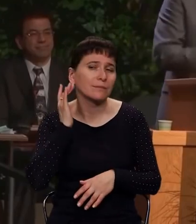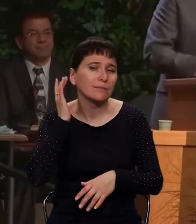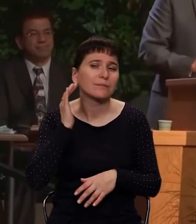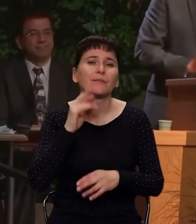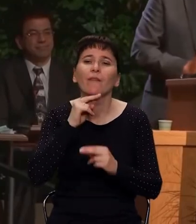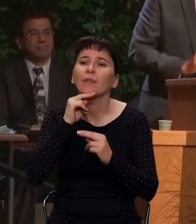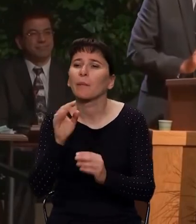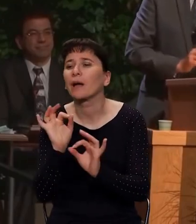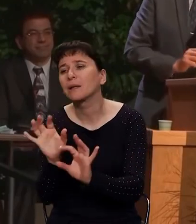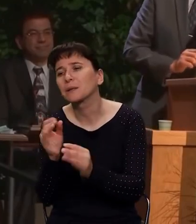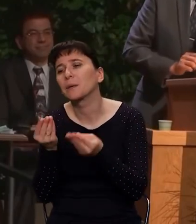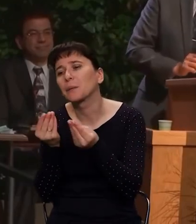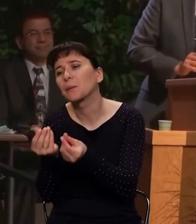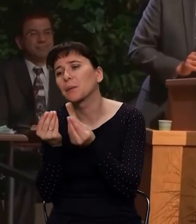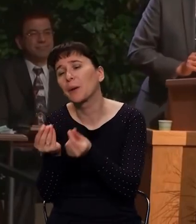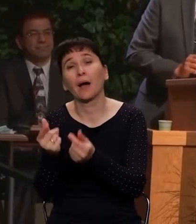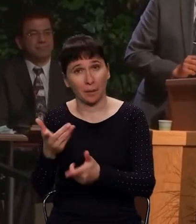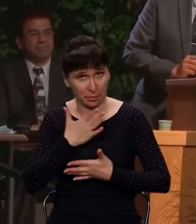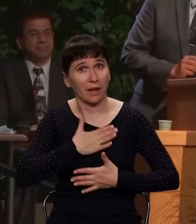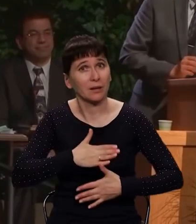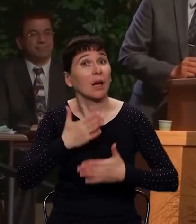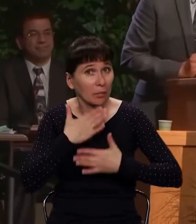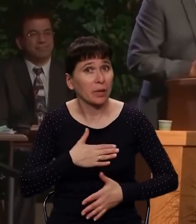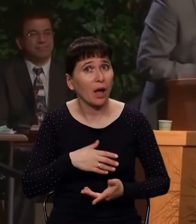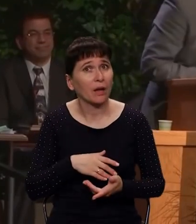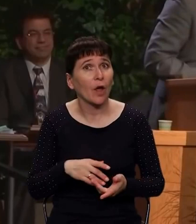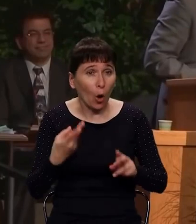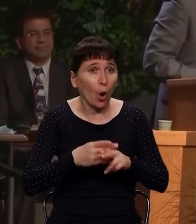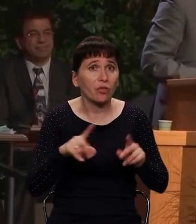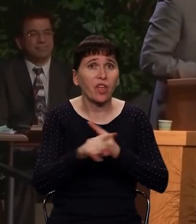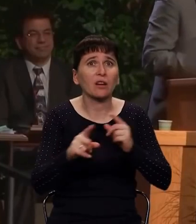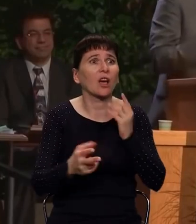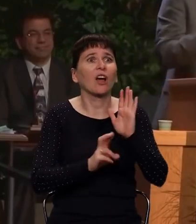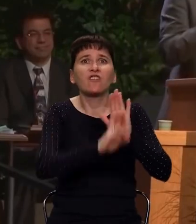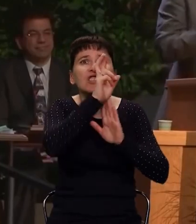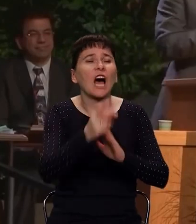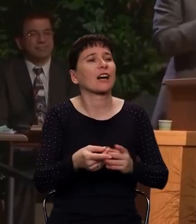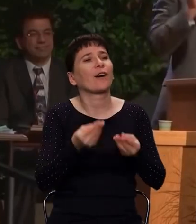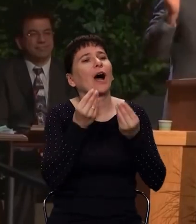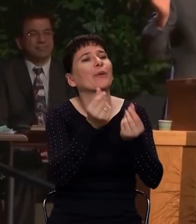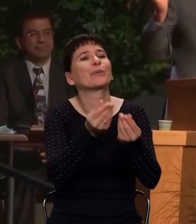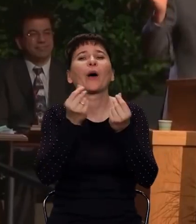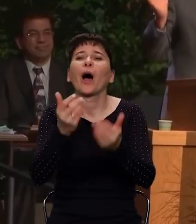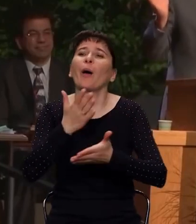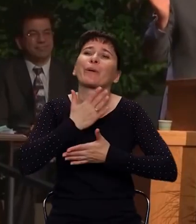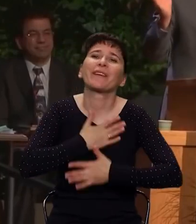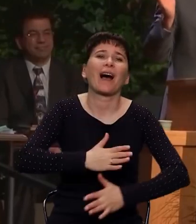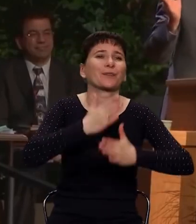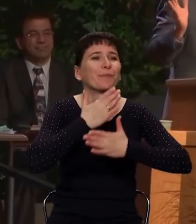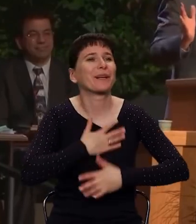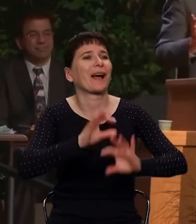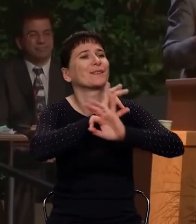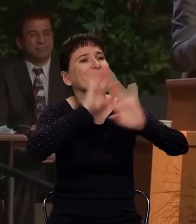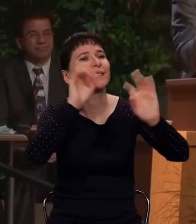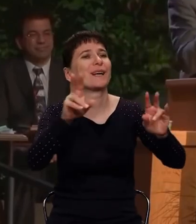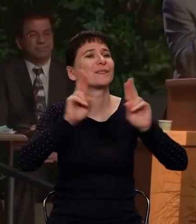которые будут делать приятно, говорить приятно, настолько приятно, что вы будете вот так в восторге от